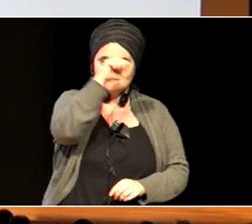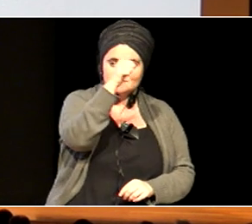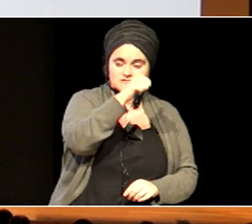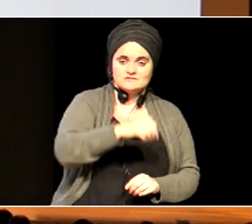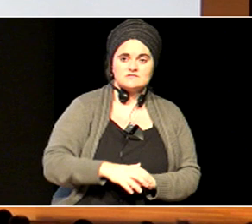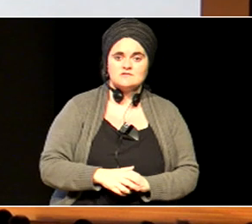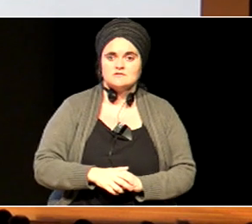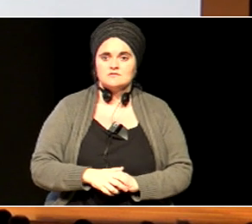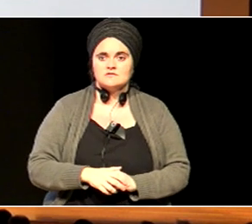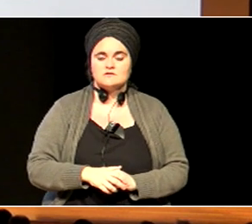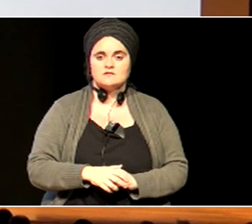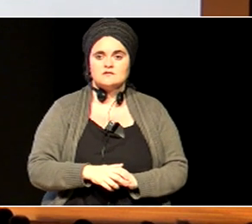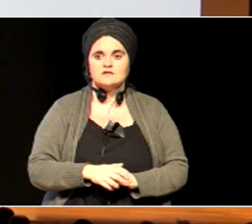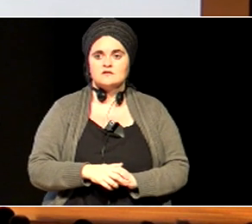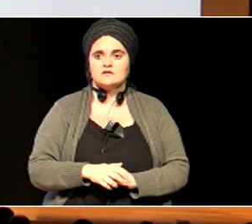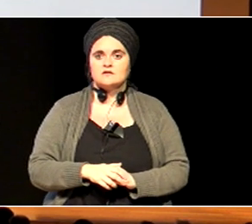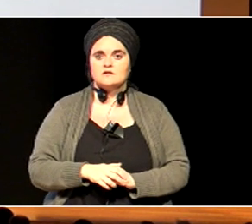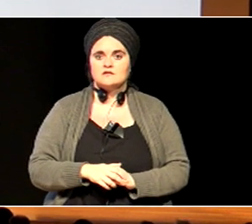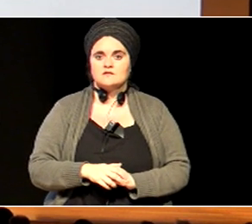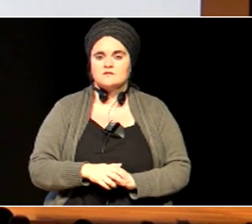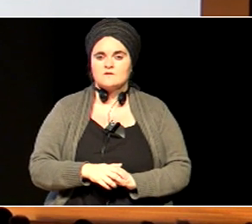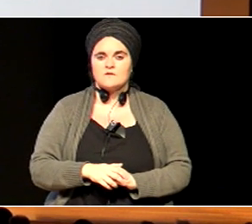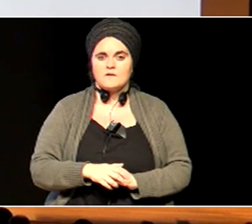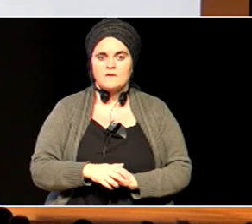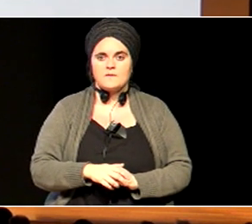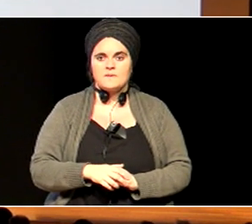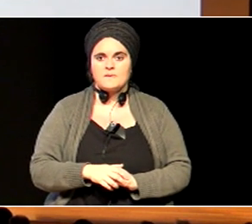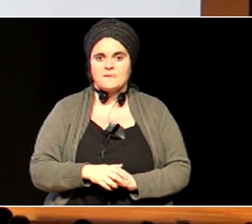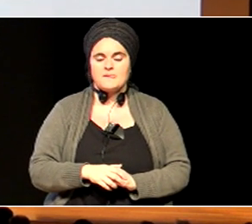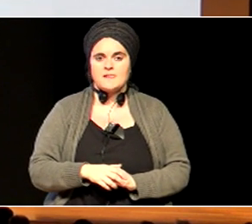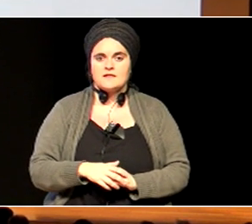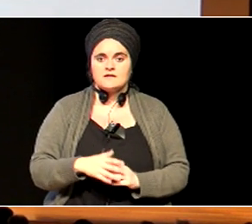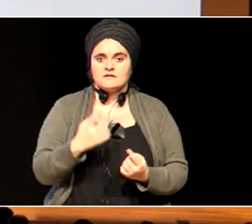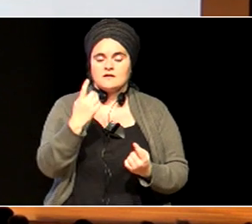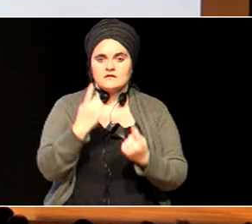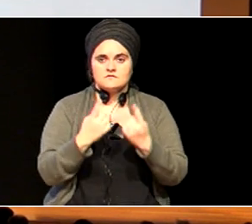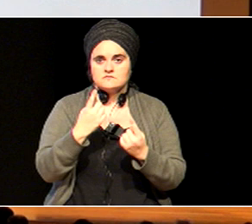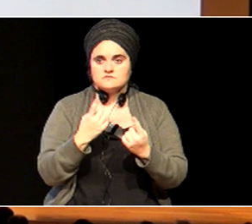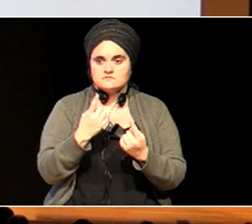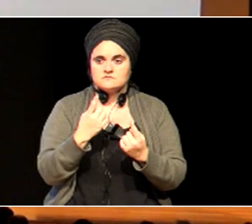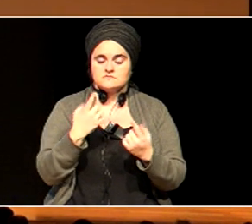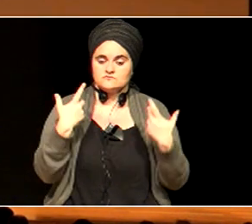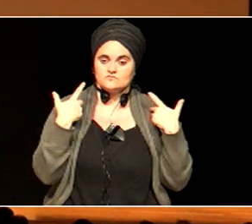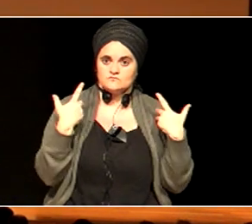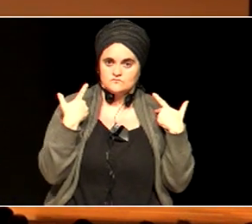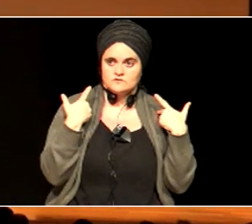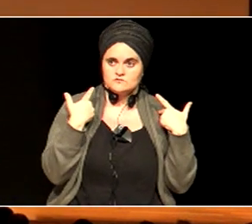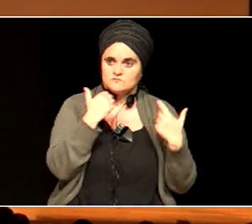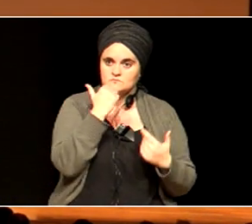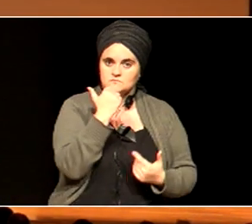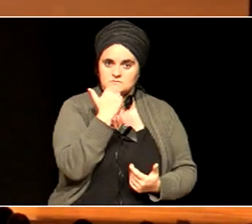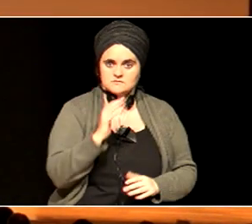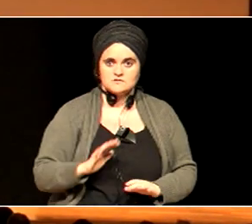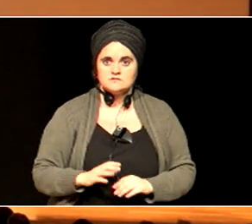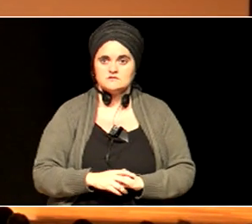batzuk ondo daude, naiz eta, ez emon ahaldutena, baina beste batzuk oso sufritzen nahi dira, eta gu pentsaten dugu,